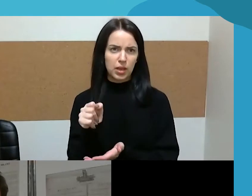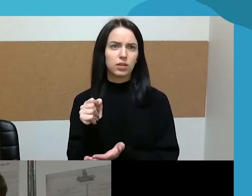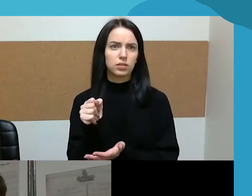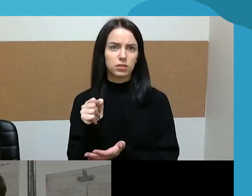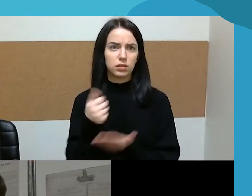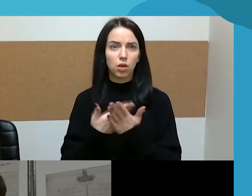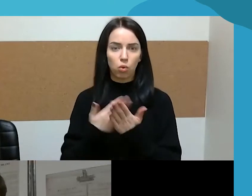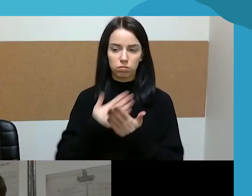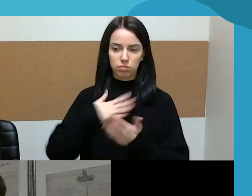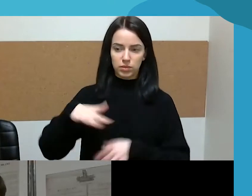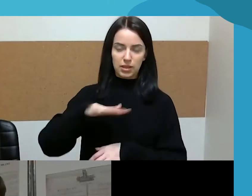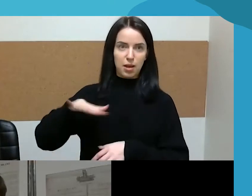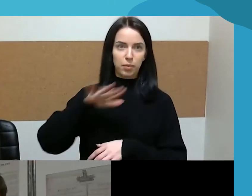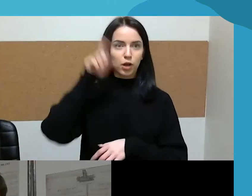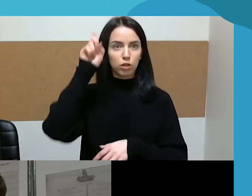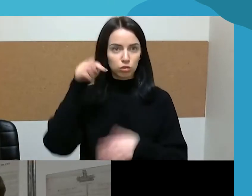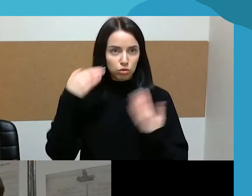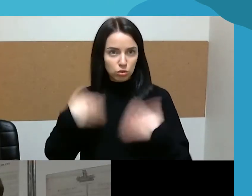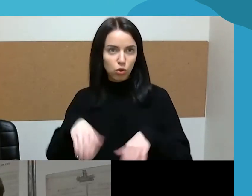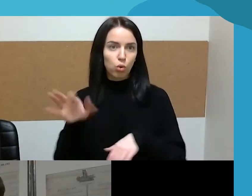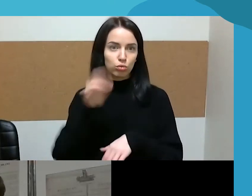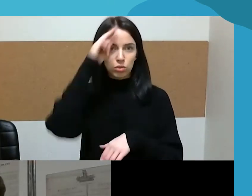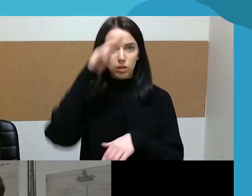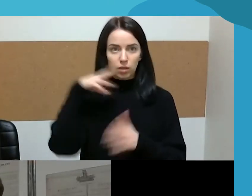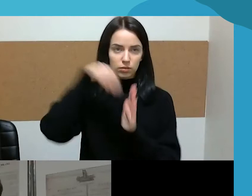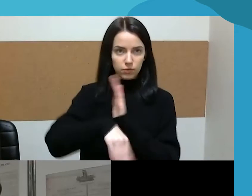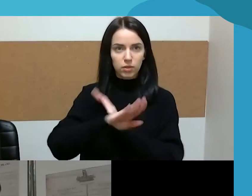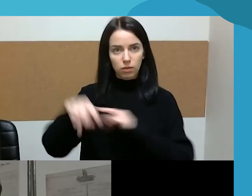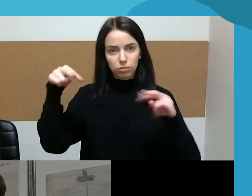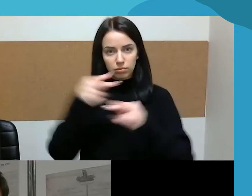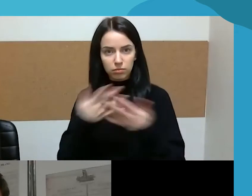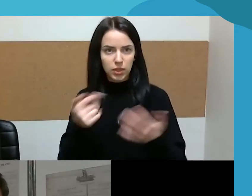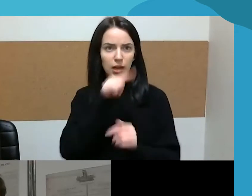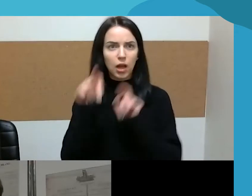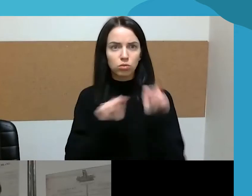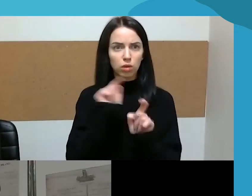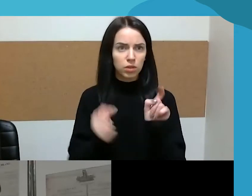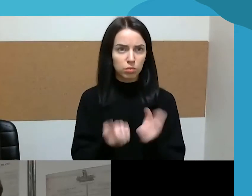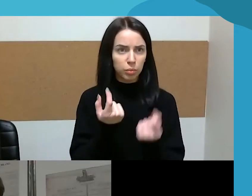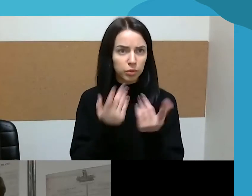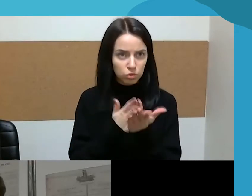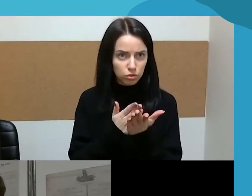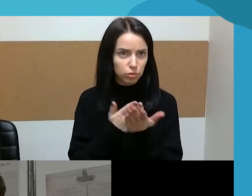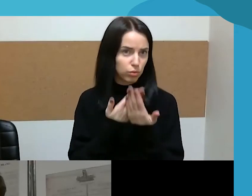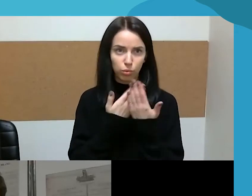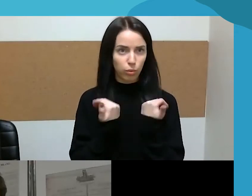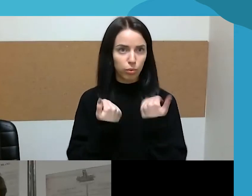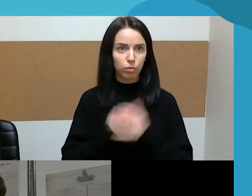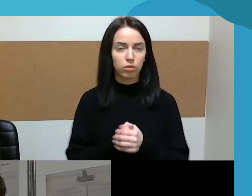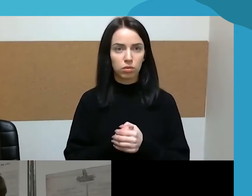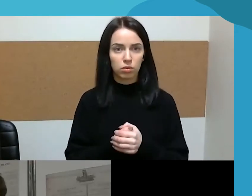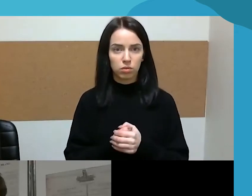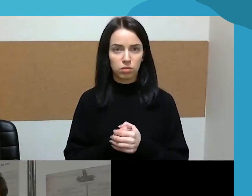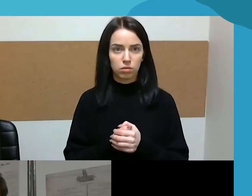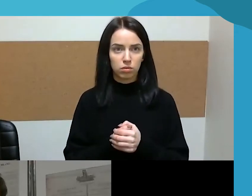jie, skatidaviškam bankiu, dirbdami, turbūt niekam tai nekyla klausimų, kad kažkam tai gali, kažkuriam tėvui nereikėtų ten tų